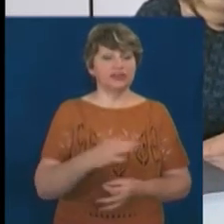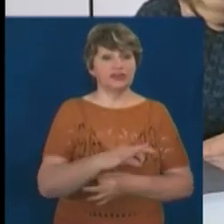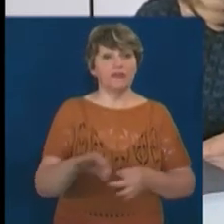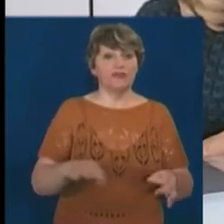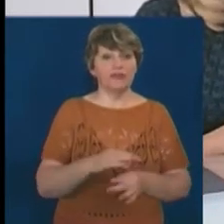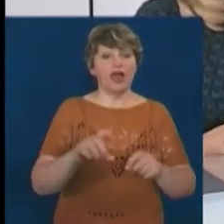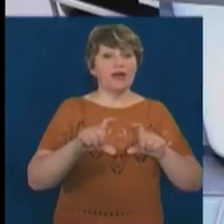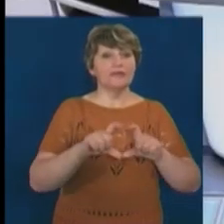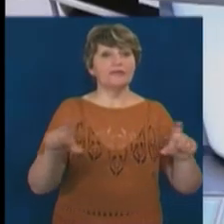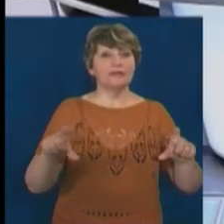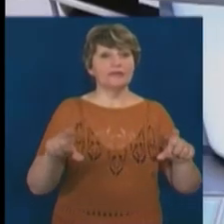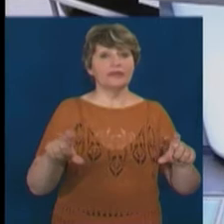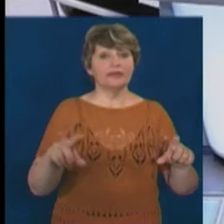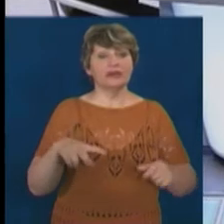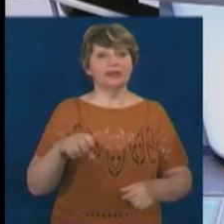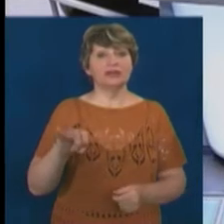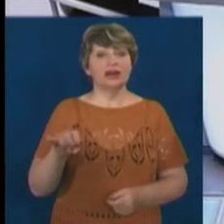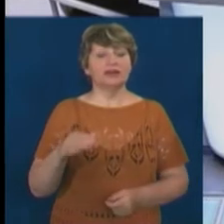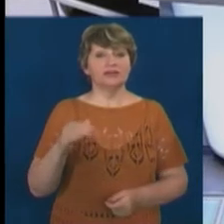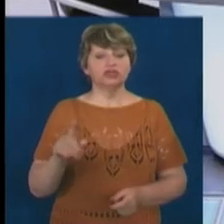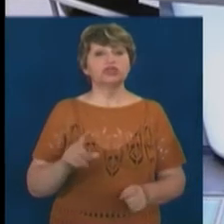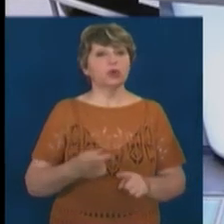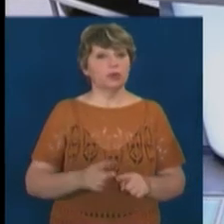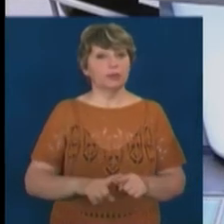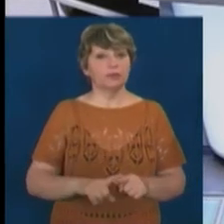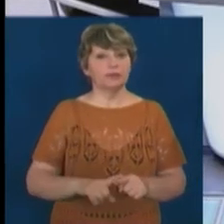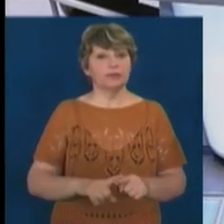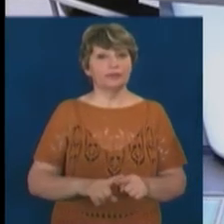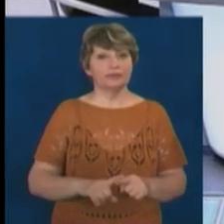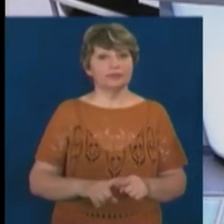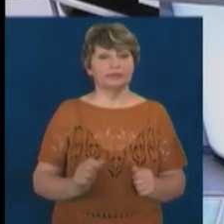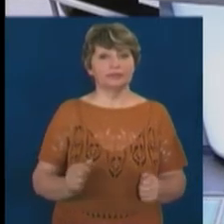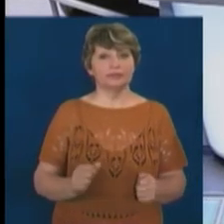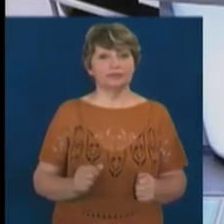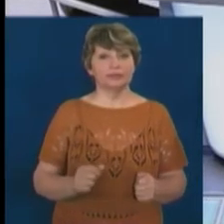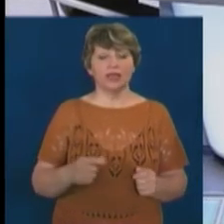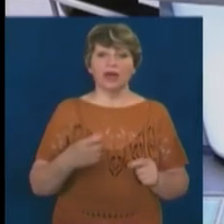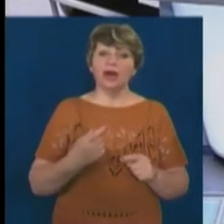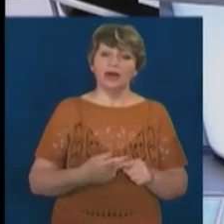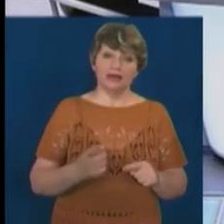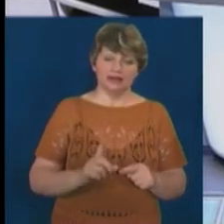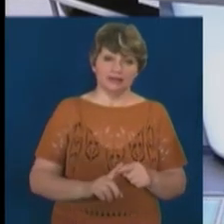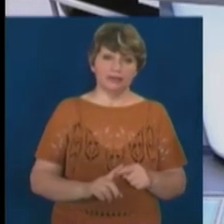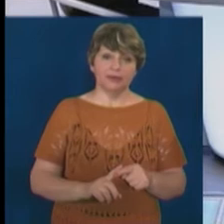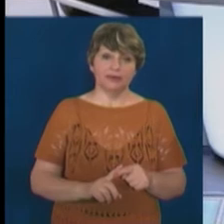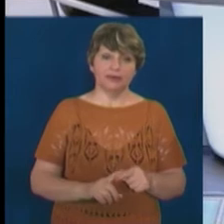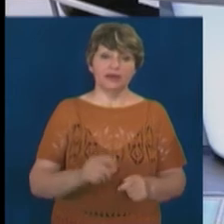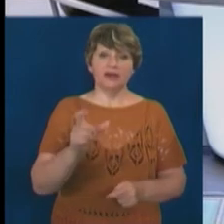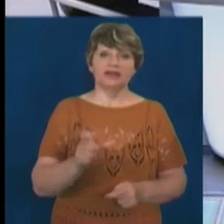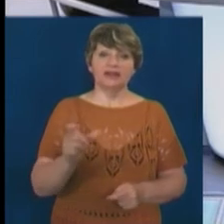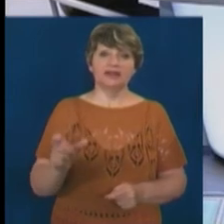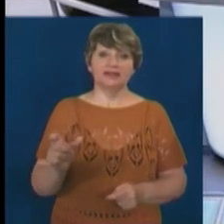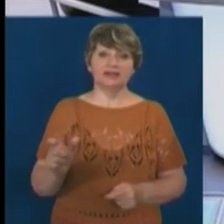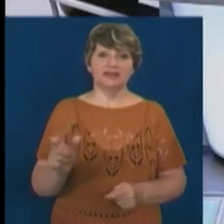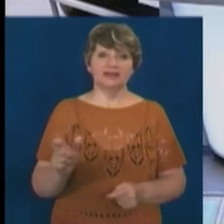Івана. Що це? Це формат хакатону. Він більше знайомий для людей з IT